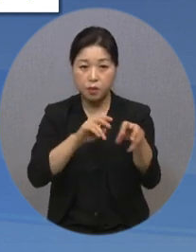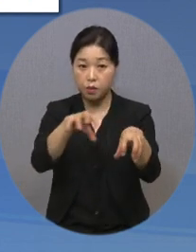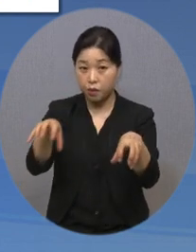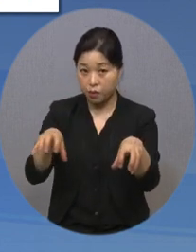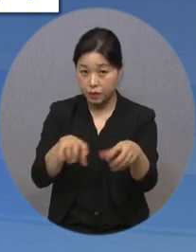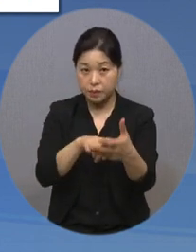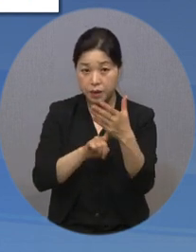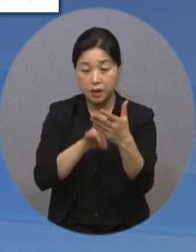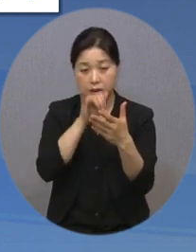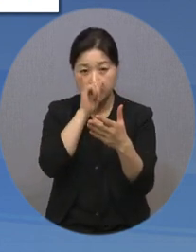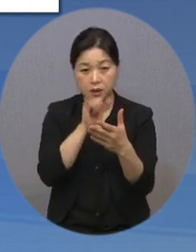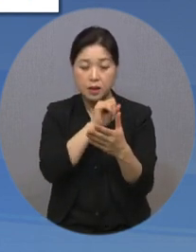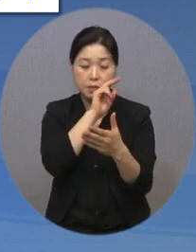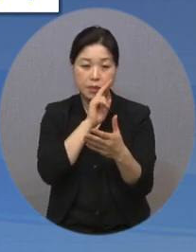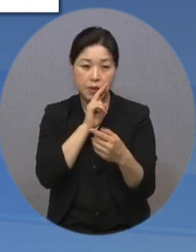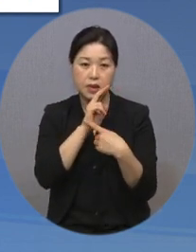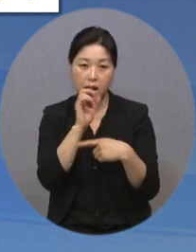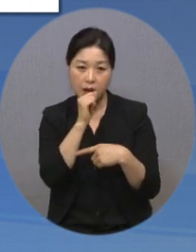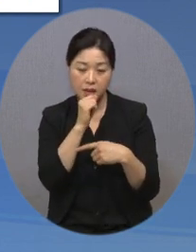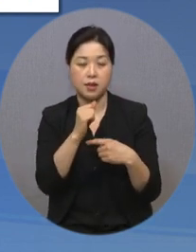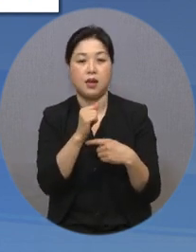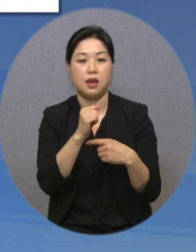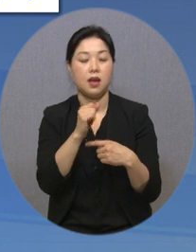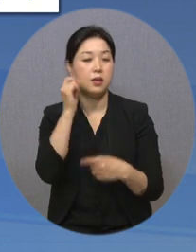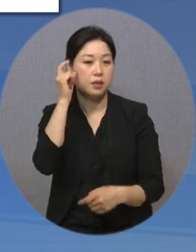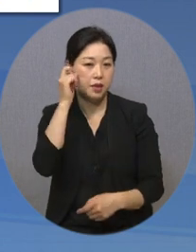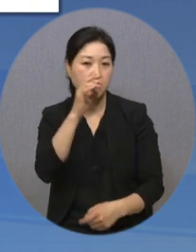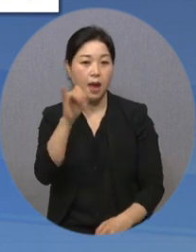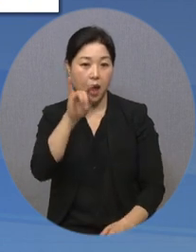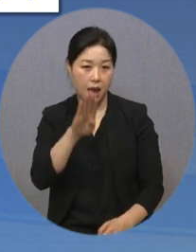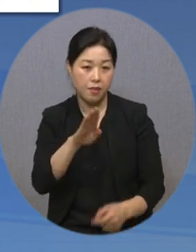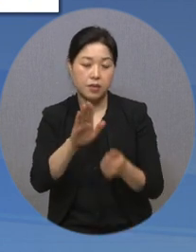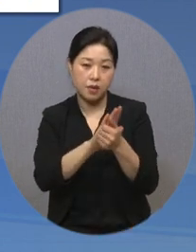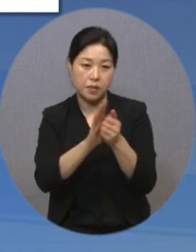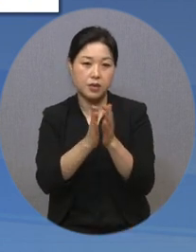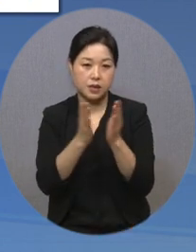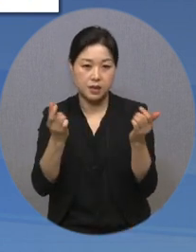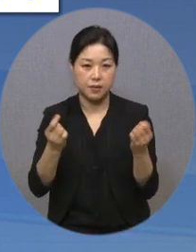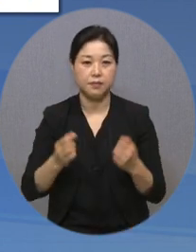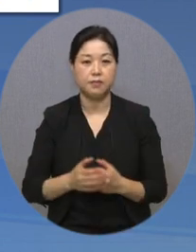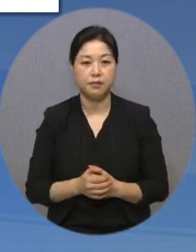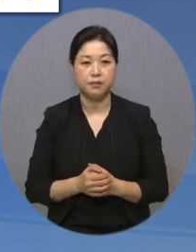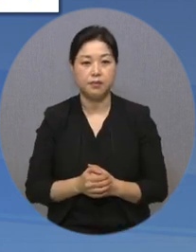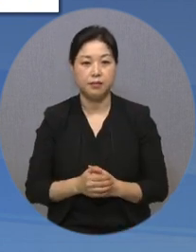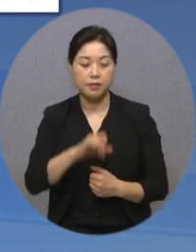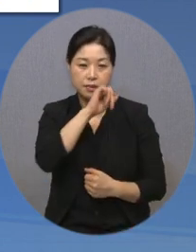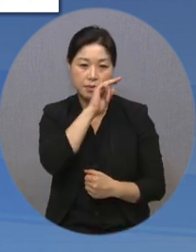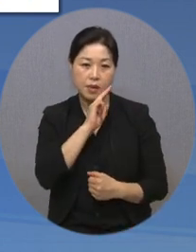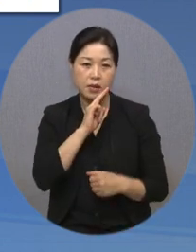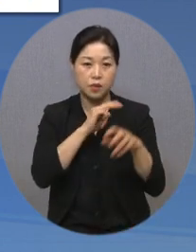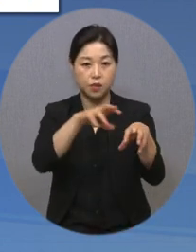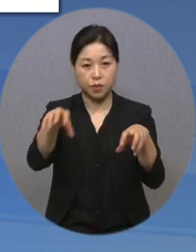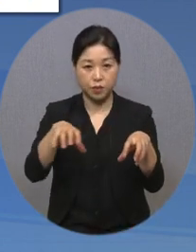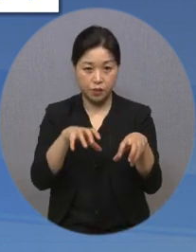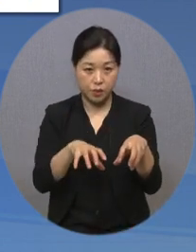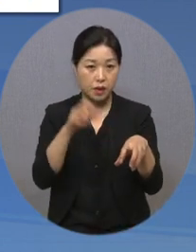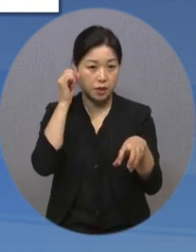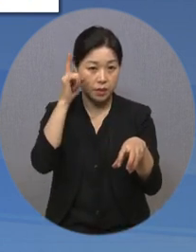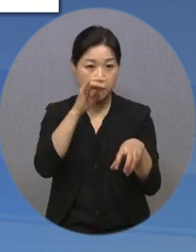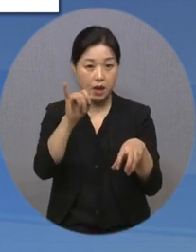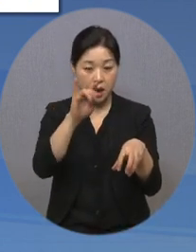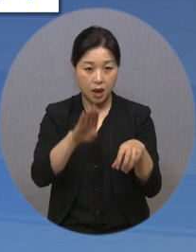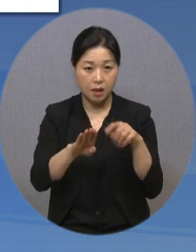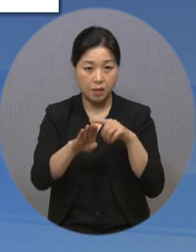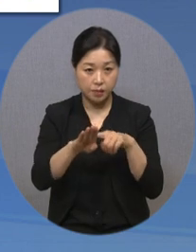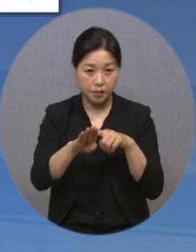편의시설 안내 스마트앱 서비스를 개시했다고 밝혔습니다. 편의시설 안내 스마트앱은 위치기반 서비스를